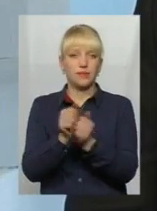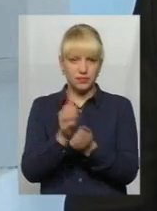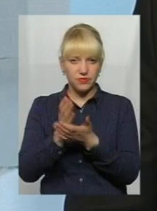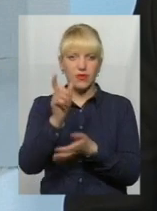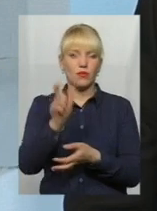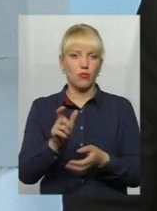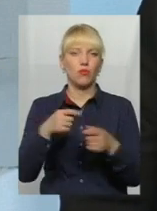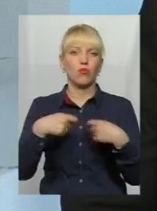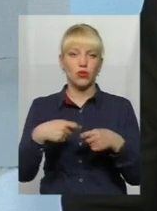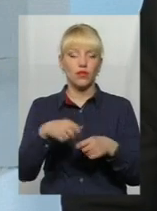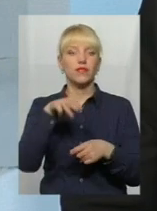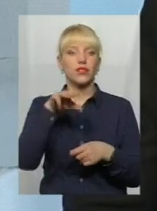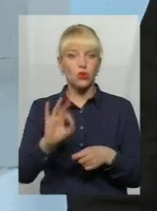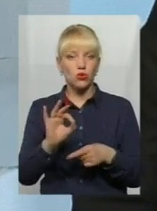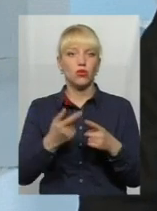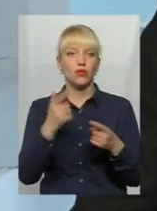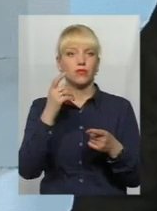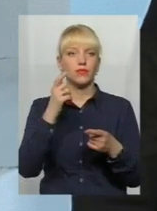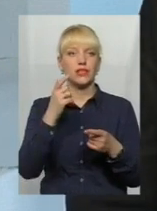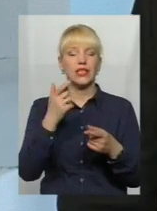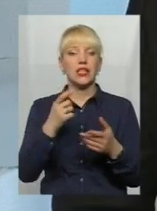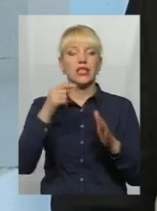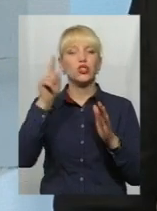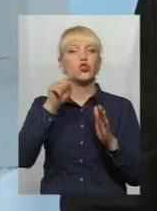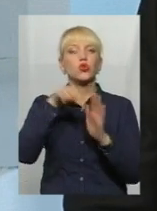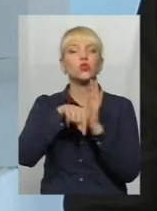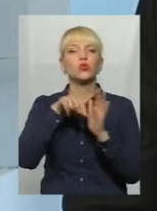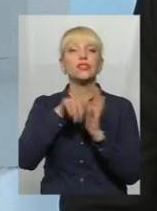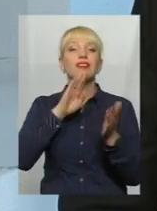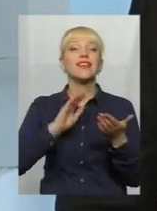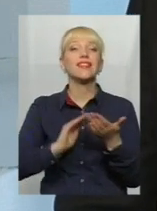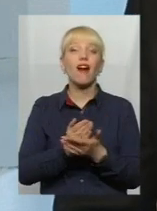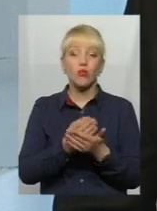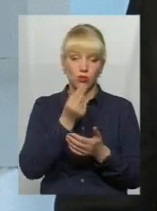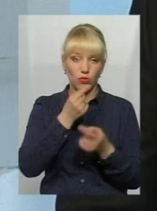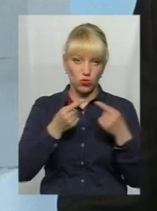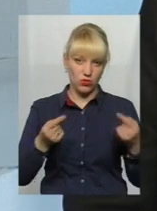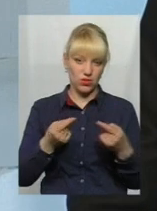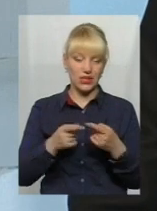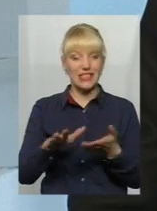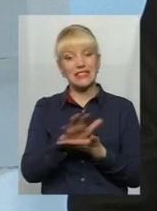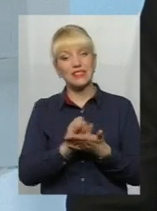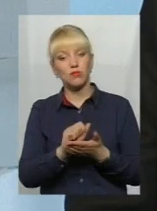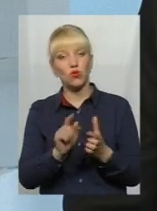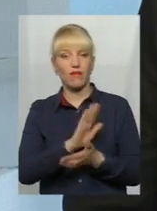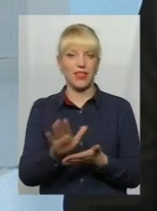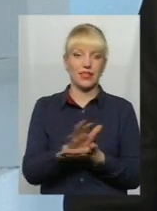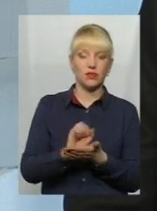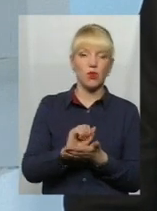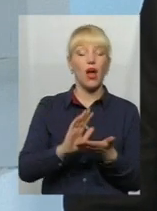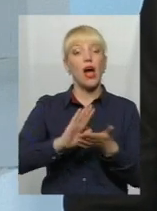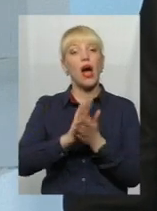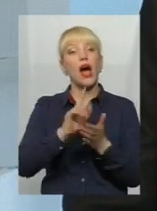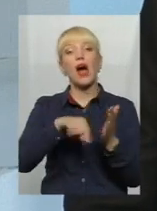певний період часу, вже якщо питання стосується якості продукції, то зіпсоване чи не зіпсоване, теж питання, в яких